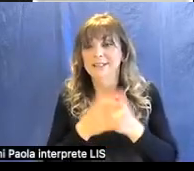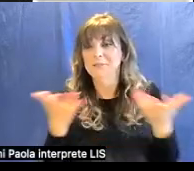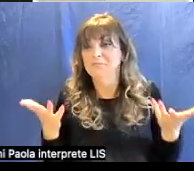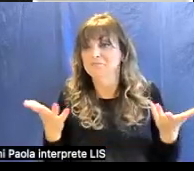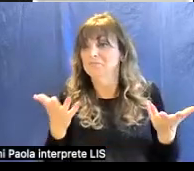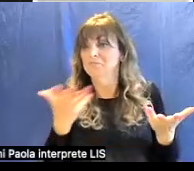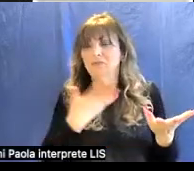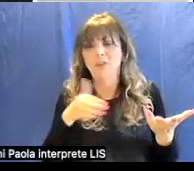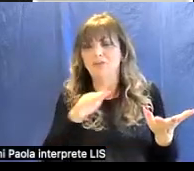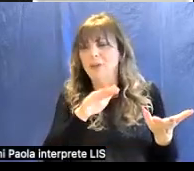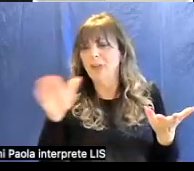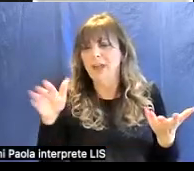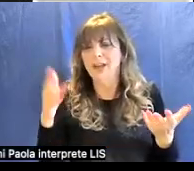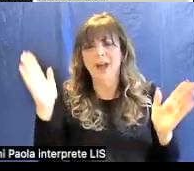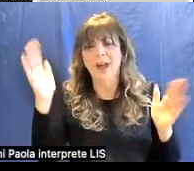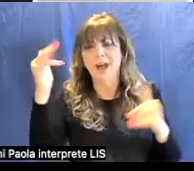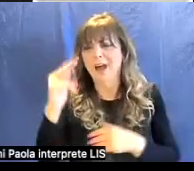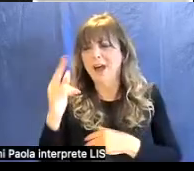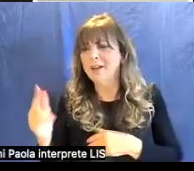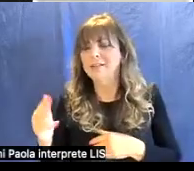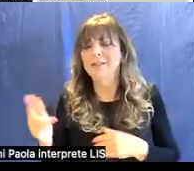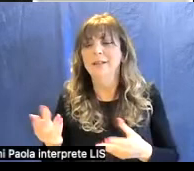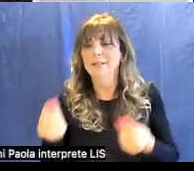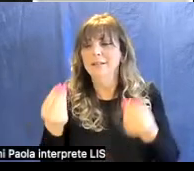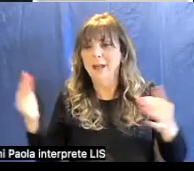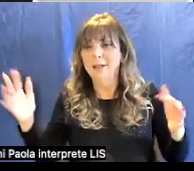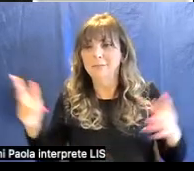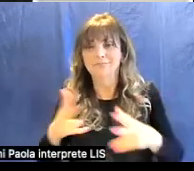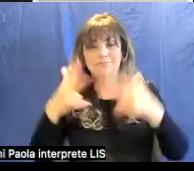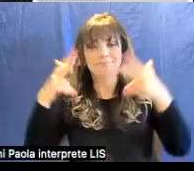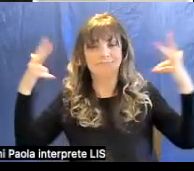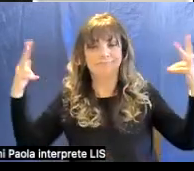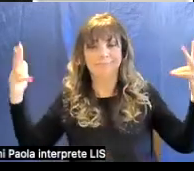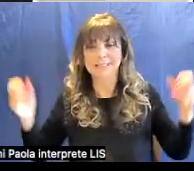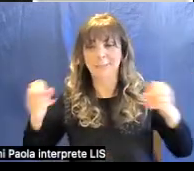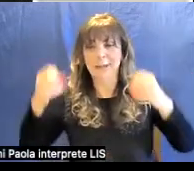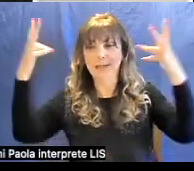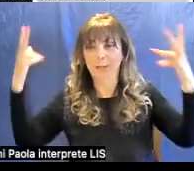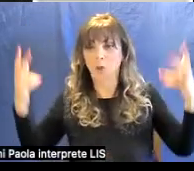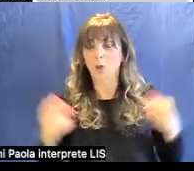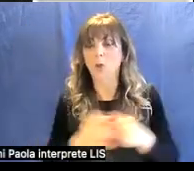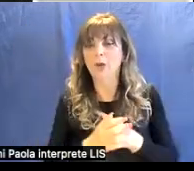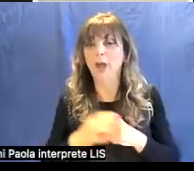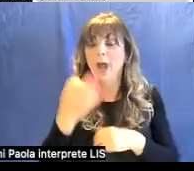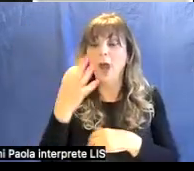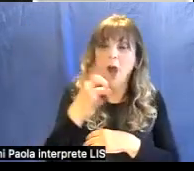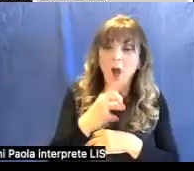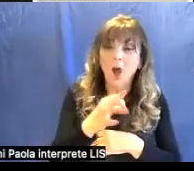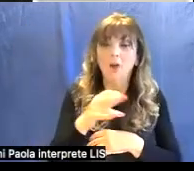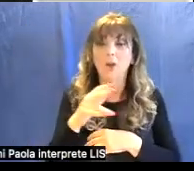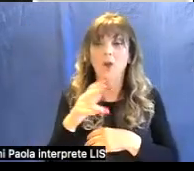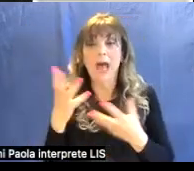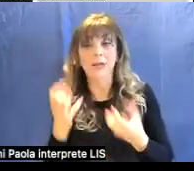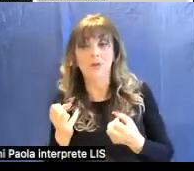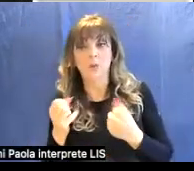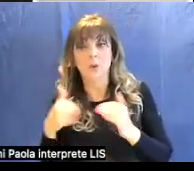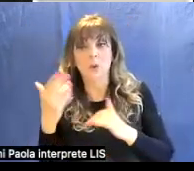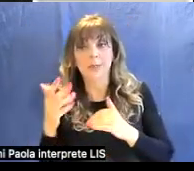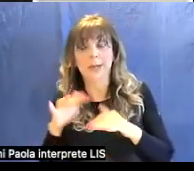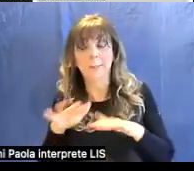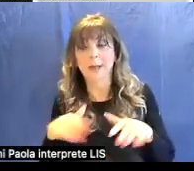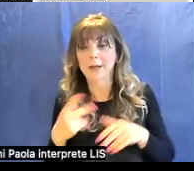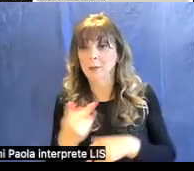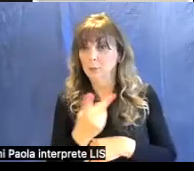arte ogni cosa risplende quindi l'oro e l'azzurro oltre mare sono i due